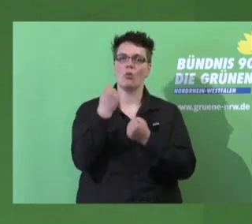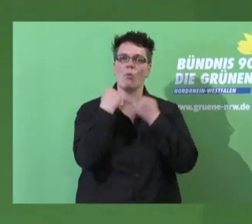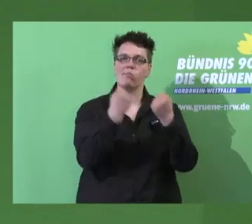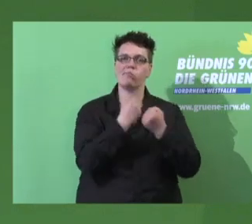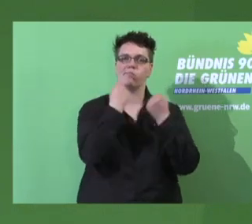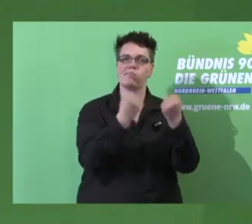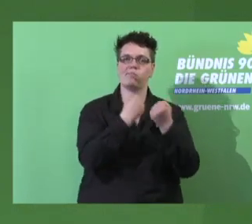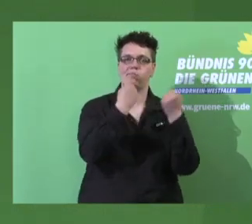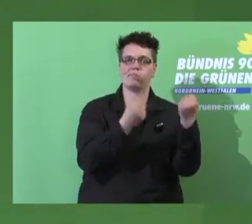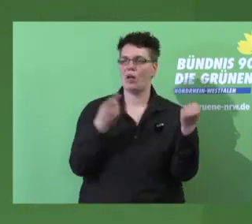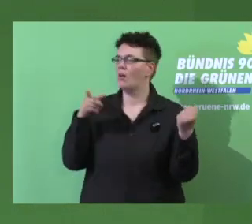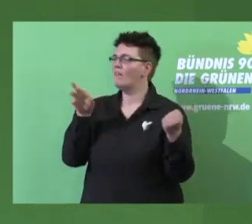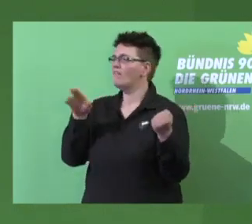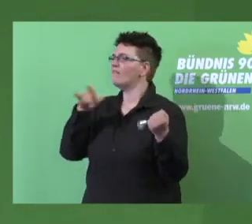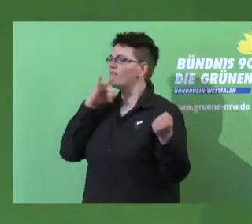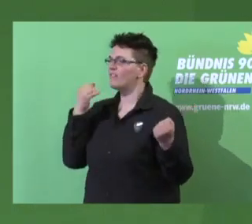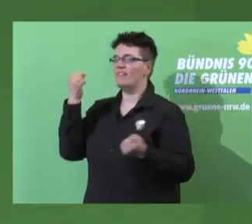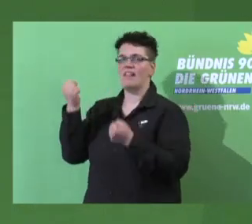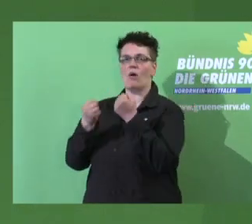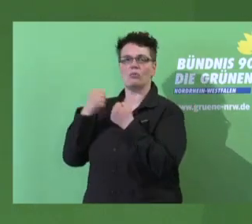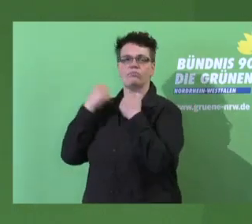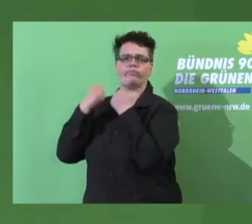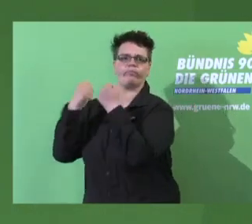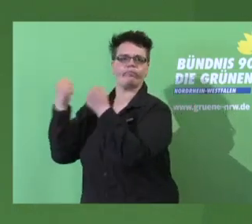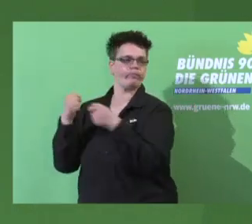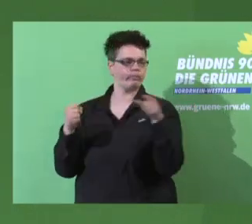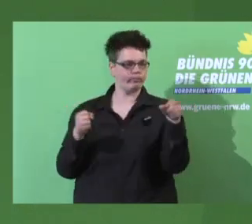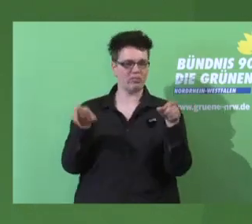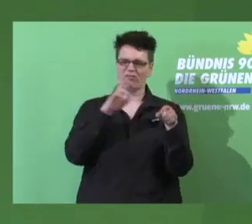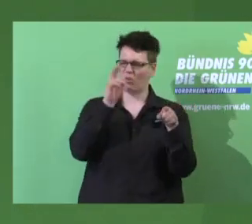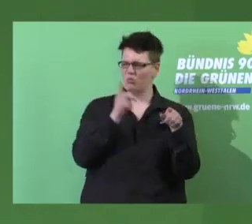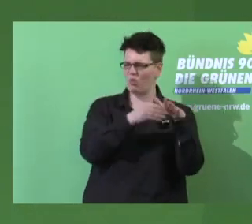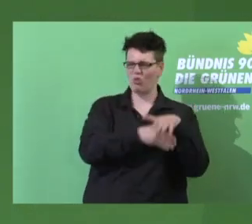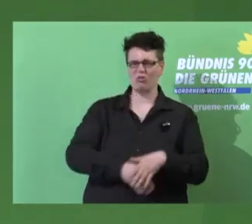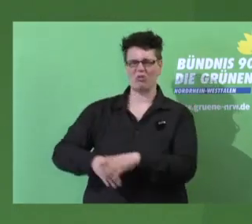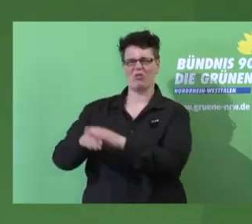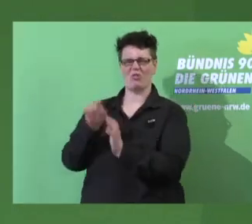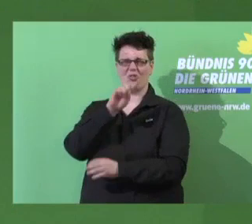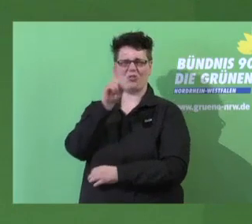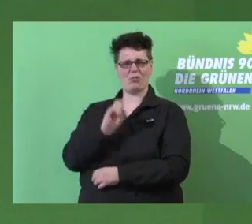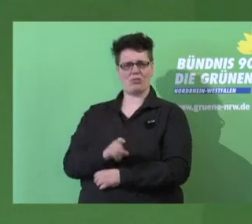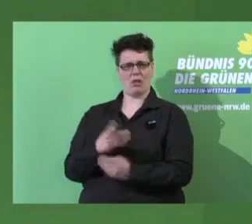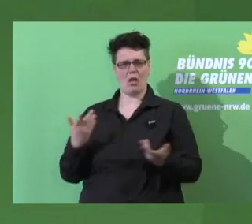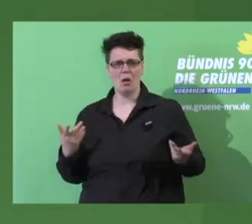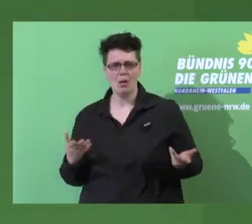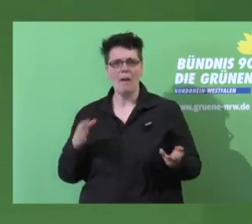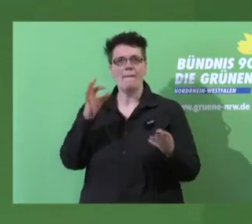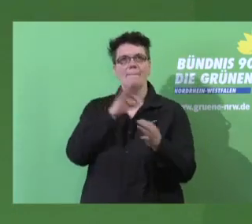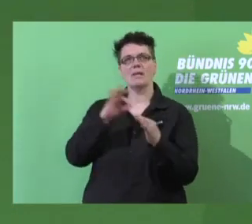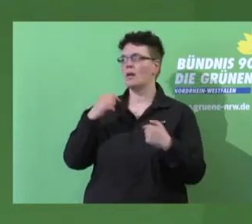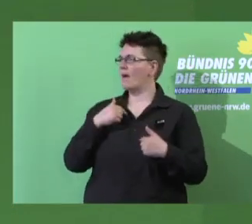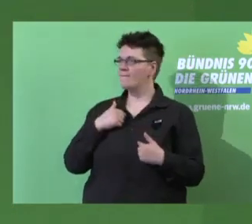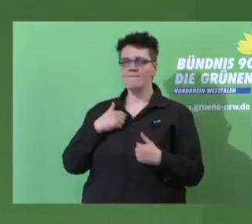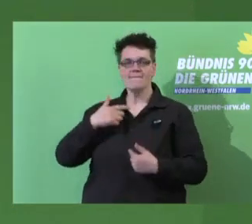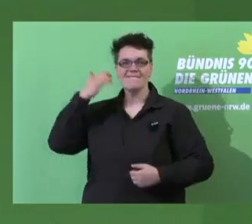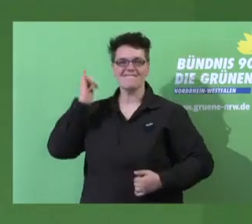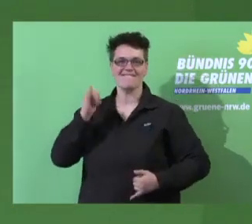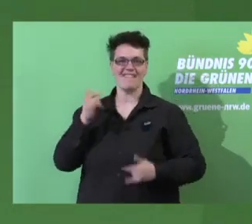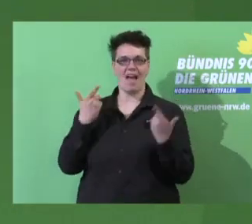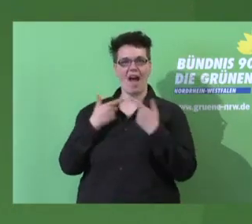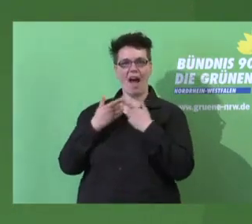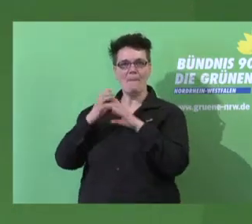Das macht für mich keinen Sinn. Sagt Ja. Ja zum NRW-Takt für Bus und Bahn. Eingebettet in einen Deutschland-Takt. Eine